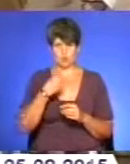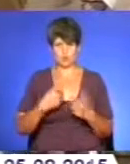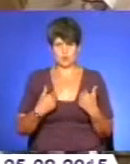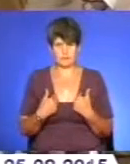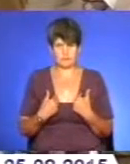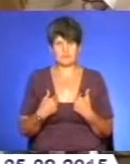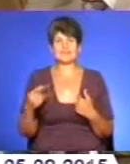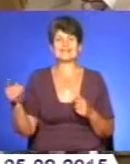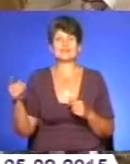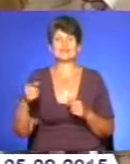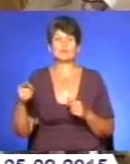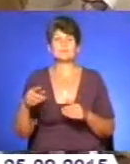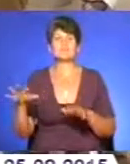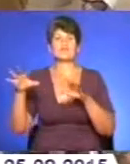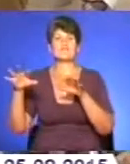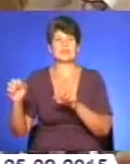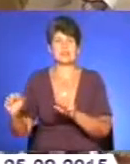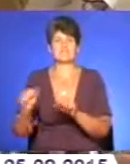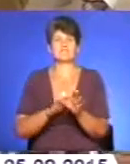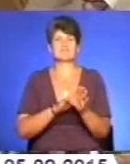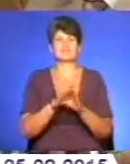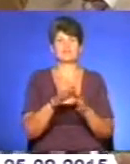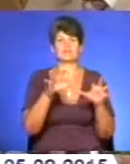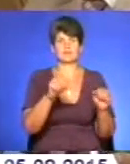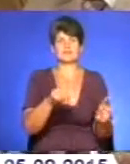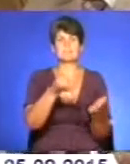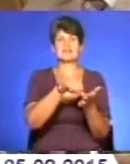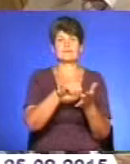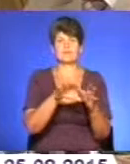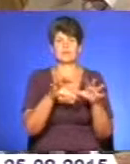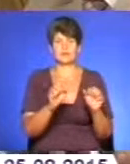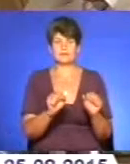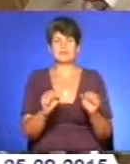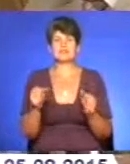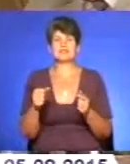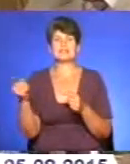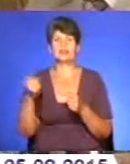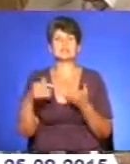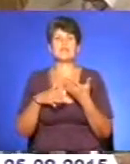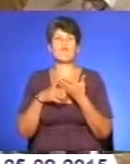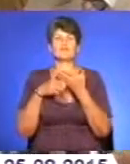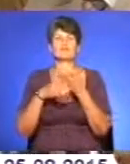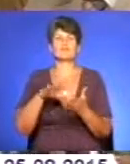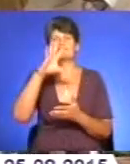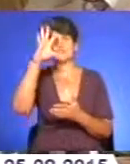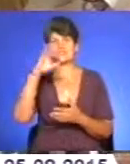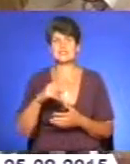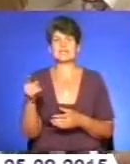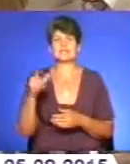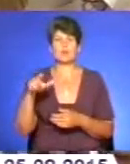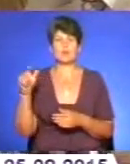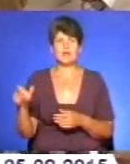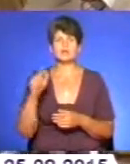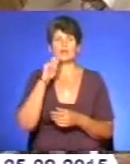тернопільських влади, виконавчої, представницької, від тернопільських волонтерів, від всіх тернополян, від всіх